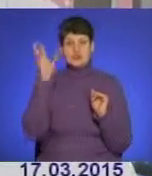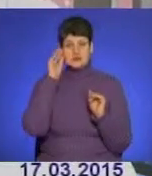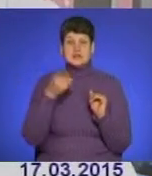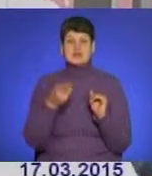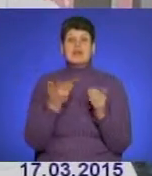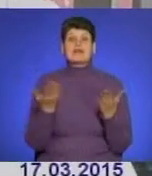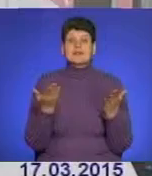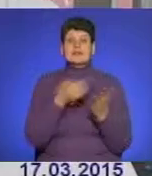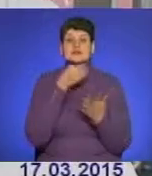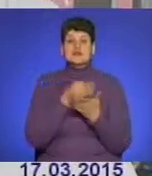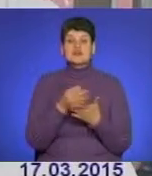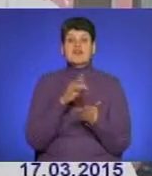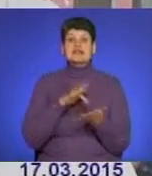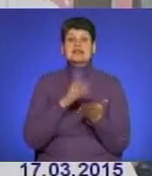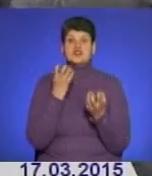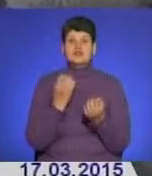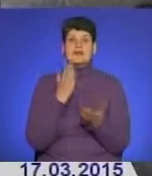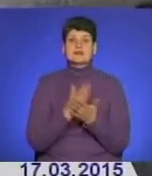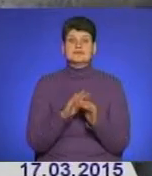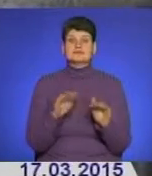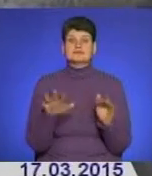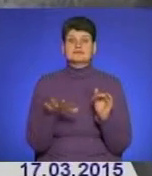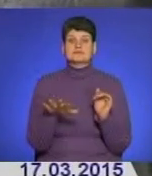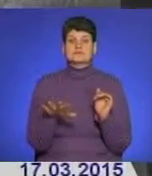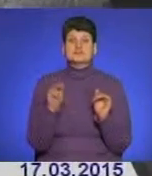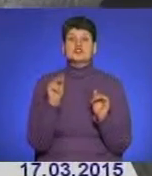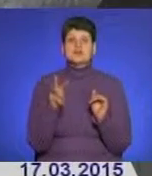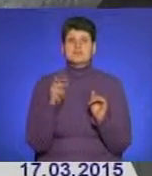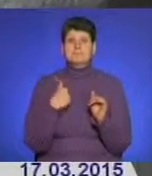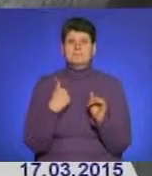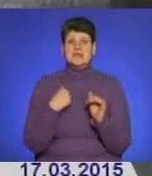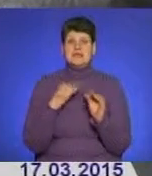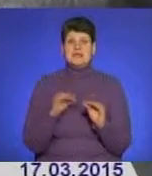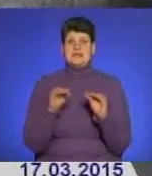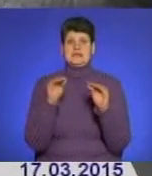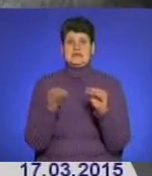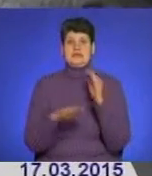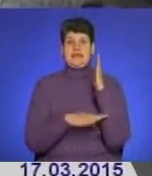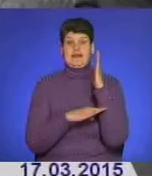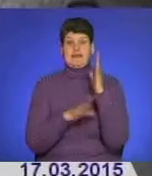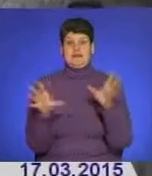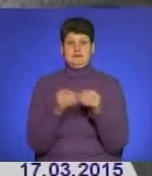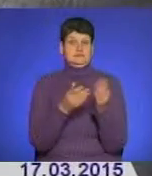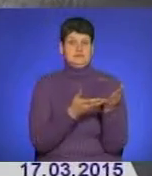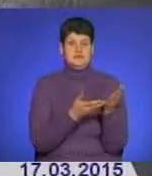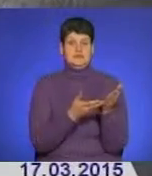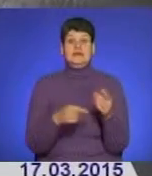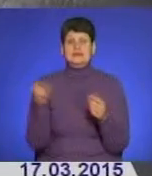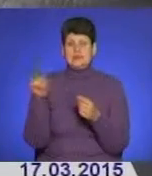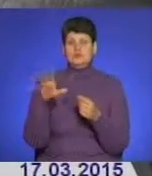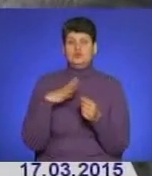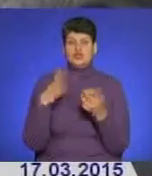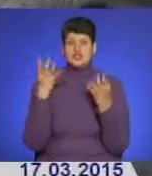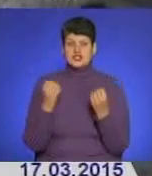скажіть мені, де в центрі ще є дитяча площадка? Ще ми разом з батьками насаджували навіть ці дерева. То там була ще